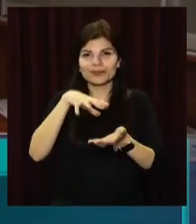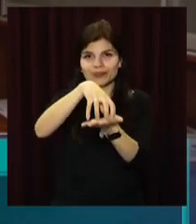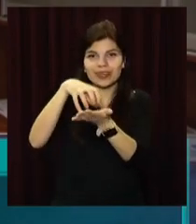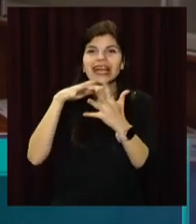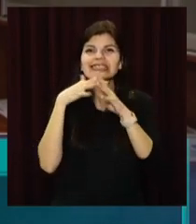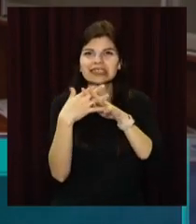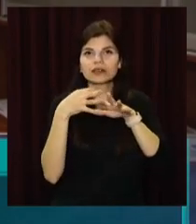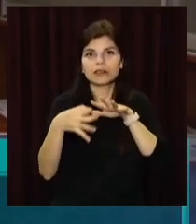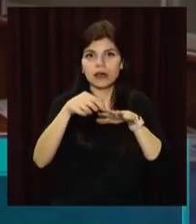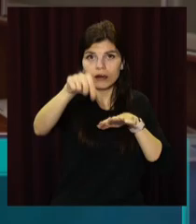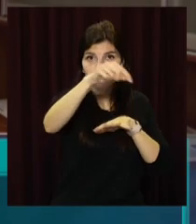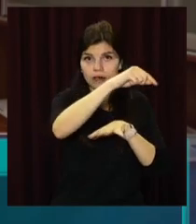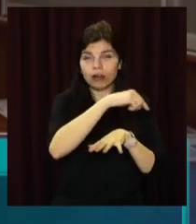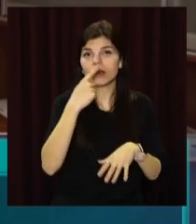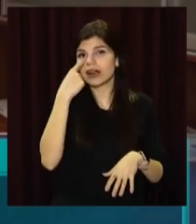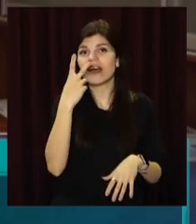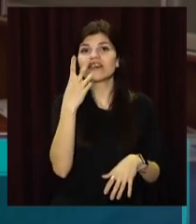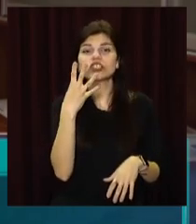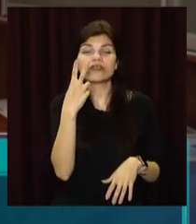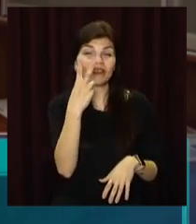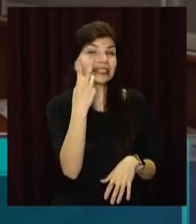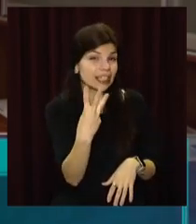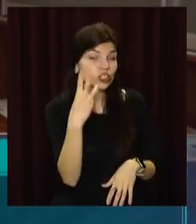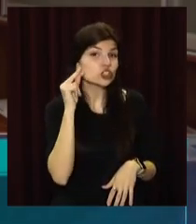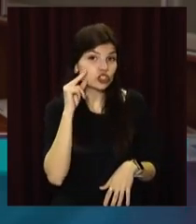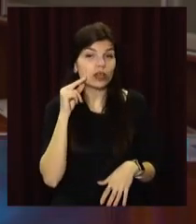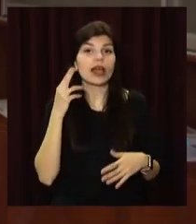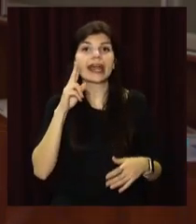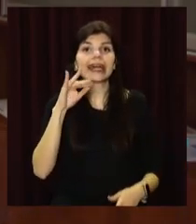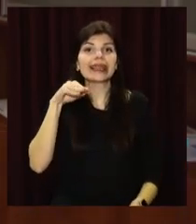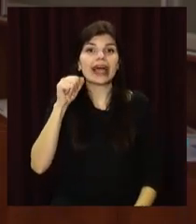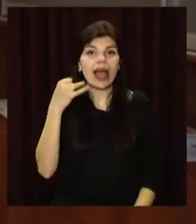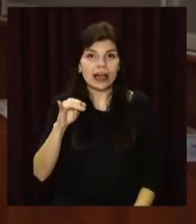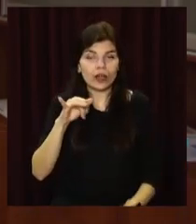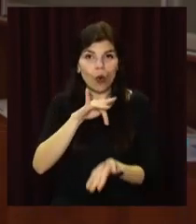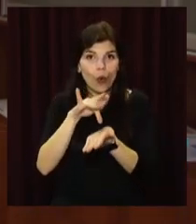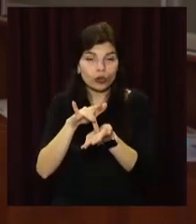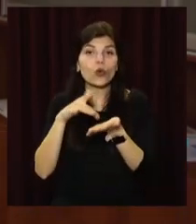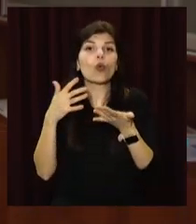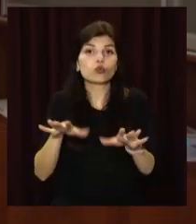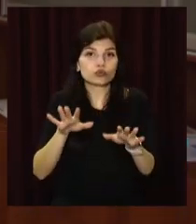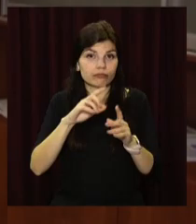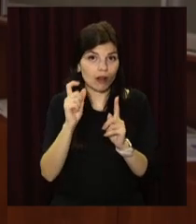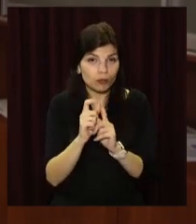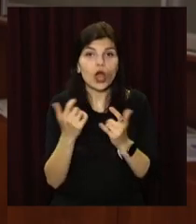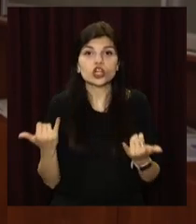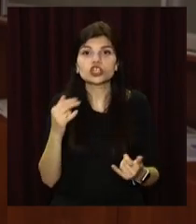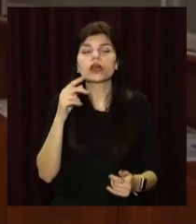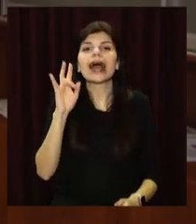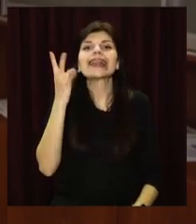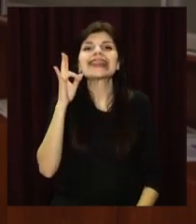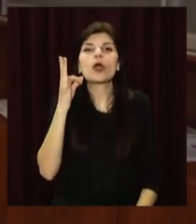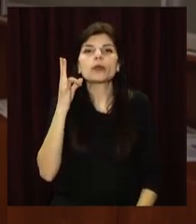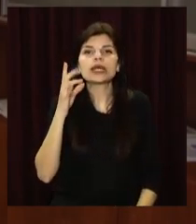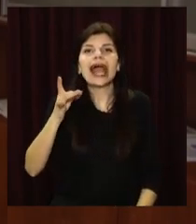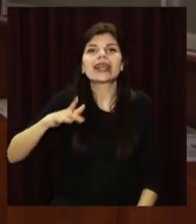закінчена на минулому тижні, 23 числа. Будівельники вийшли із Китайгороду. Сьогодні говоримо про амбулаторію Чкалово у Нікопольському